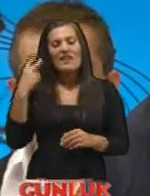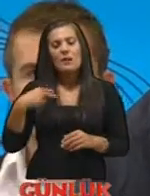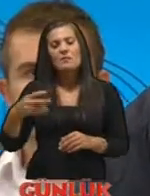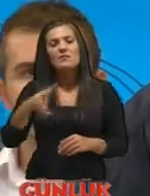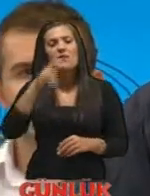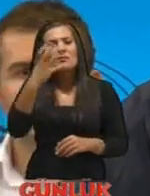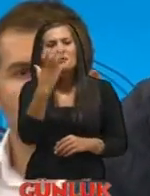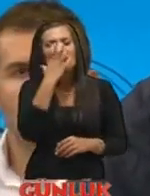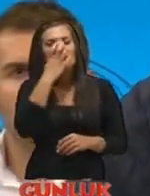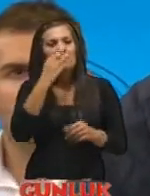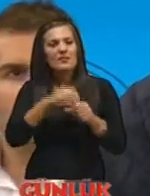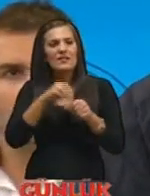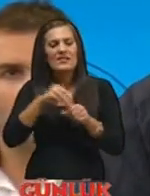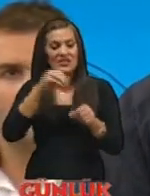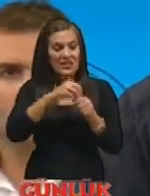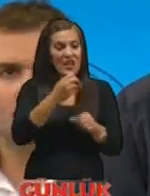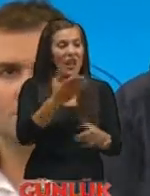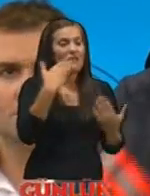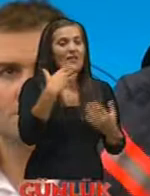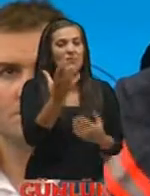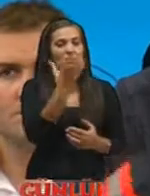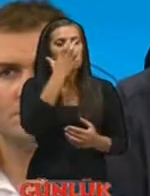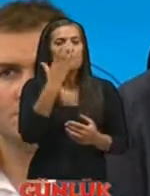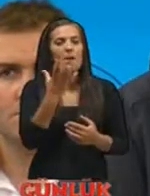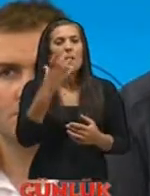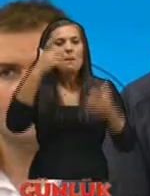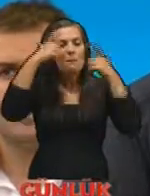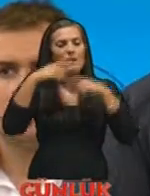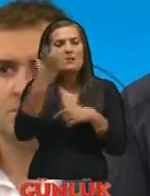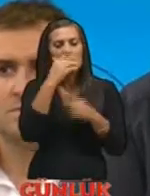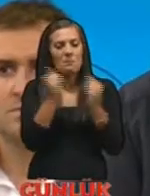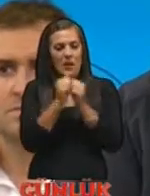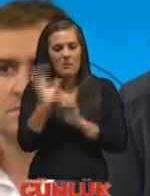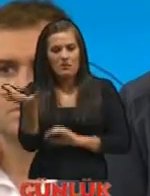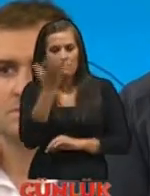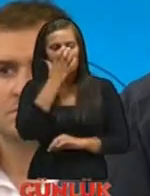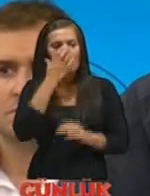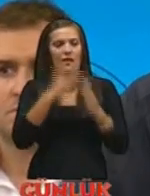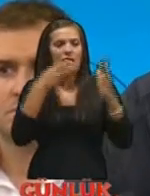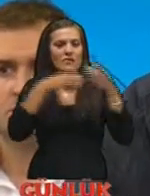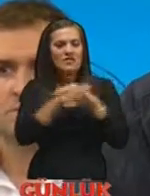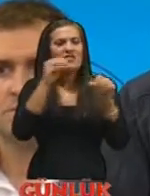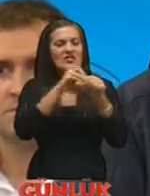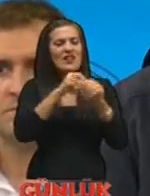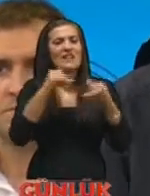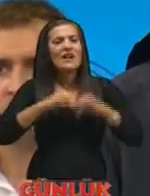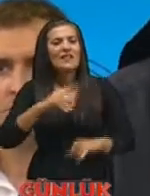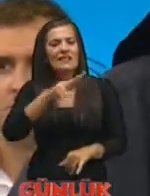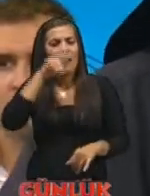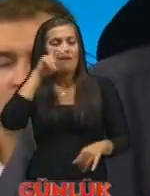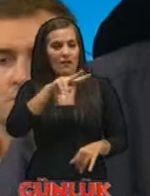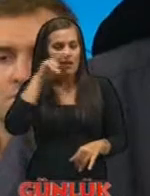cihazı dediğimiz malzeme yani içeride hava olmamızı sağlayan malzememiz maskeyle beraber takıyoruz onun hem özelliği içeride rahat nefes